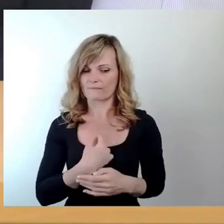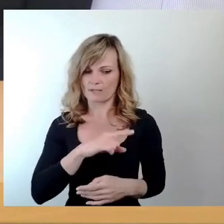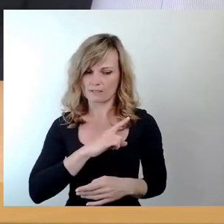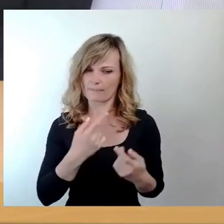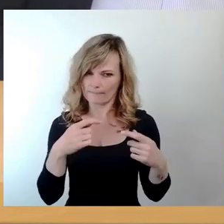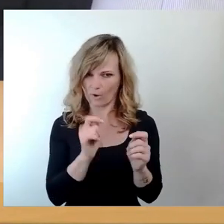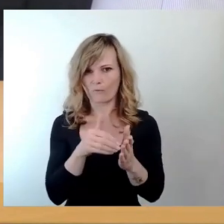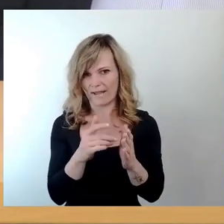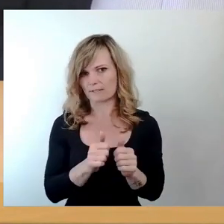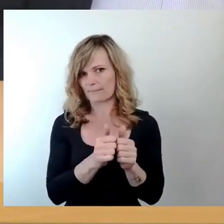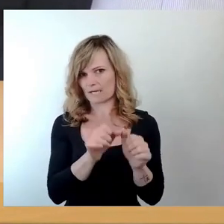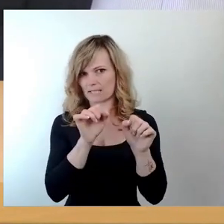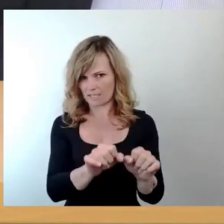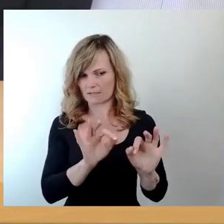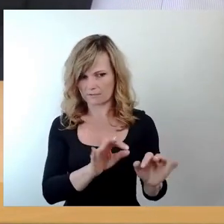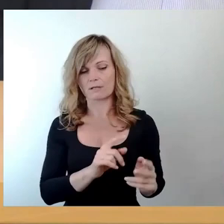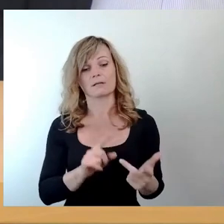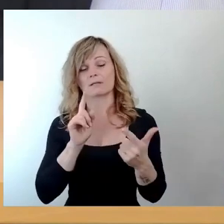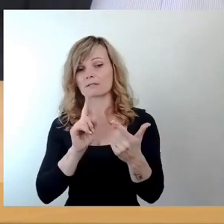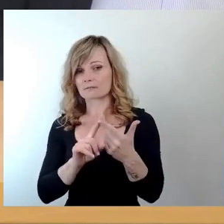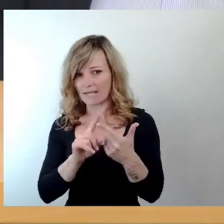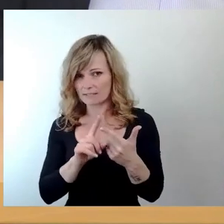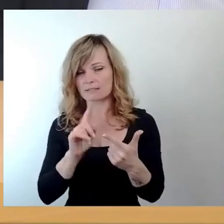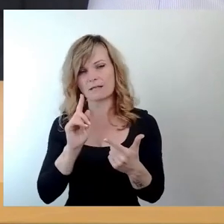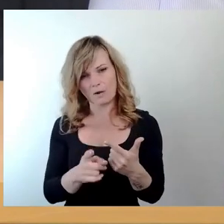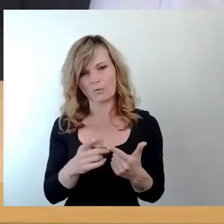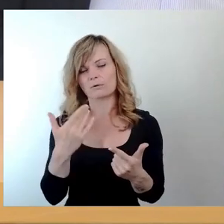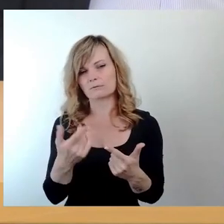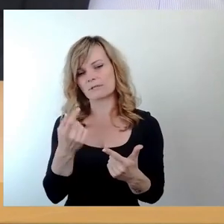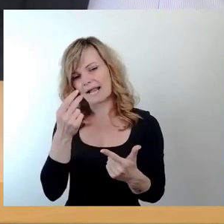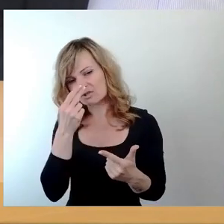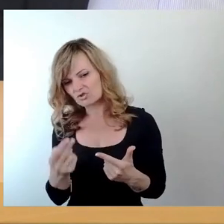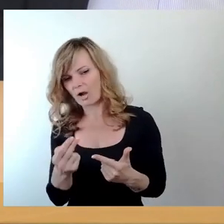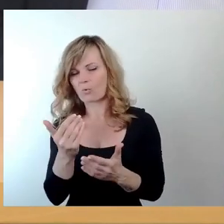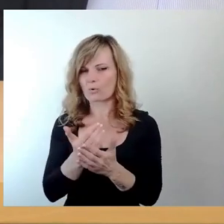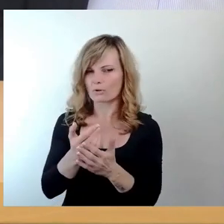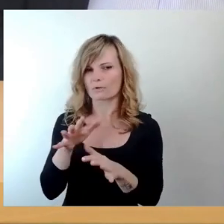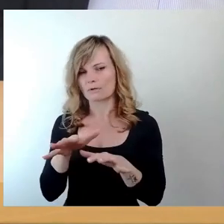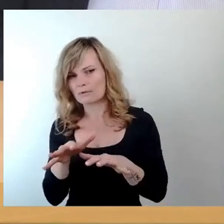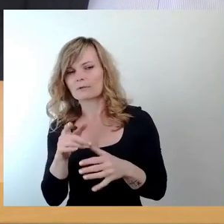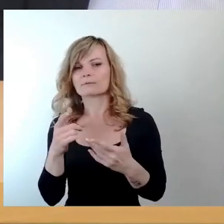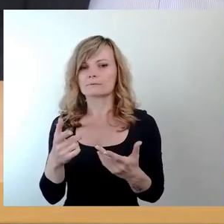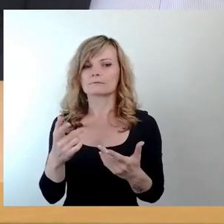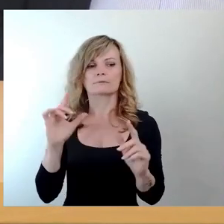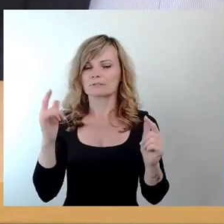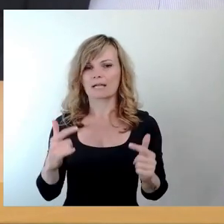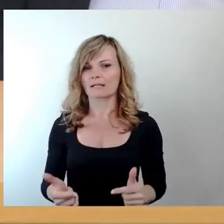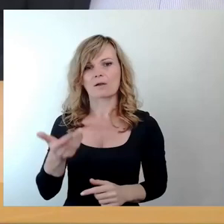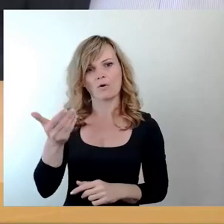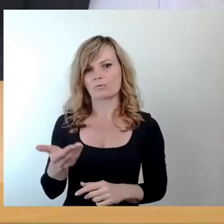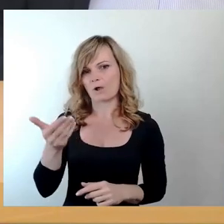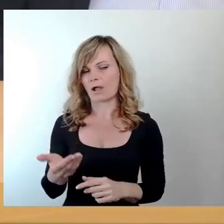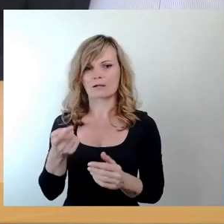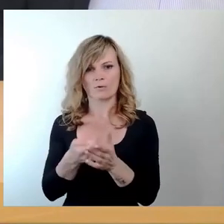begleiten. Und zum Zweiten haben wir auch ein Stück weit aufs Geld geschaut im Sinne von, dass dann keine Honorarkosten entsprechend